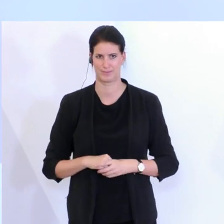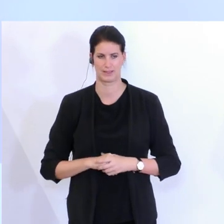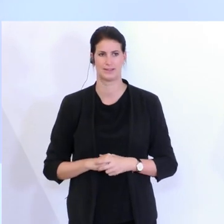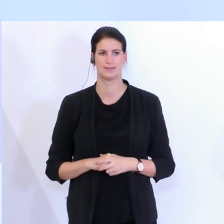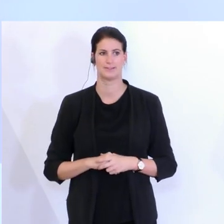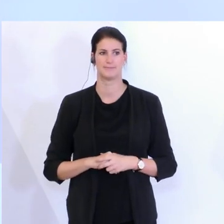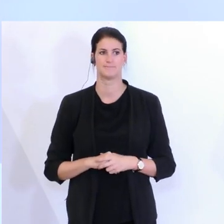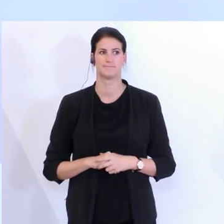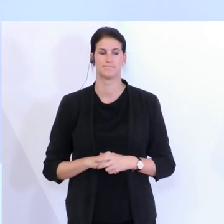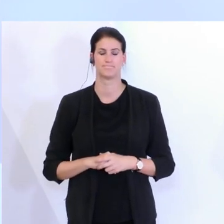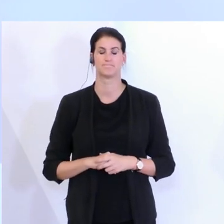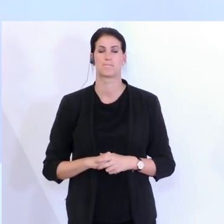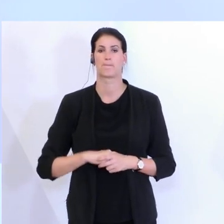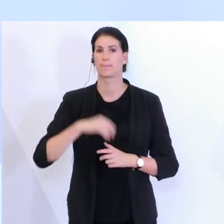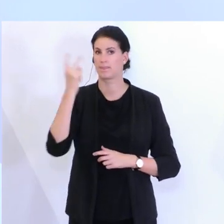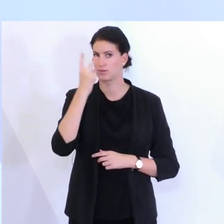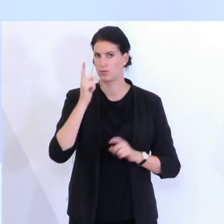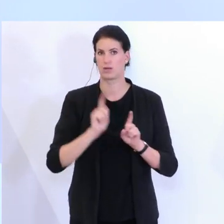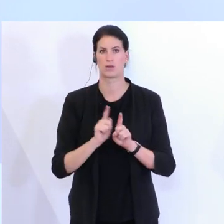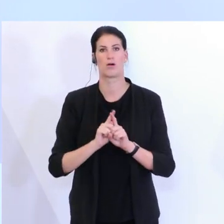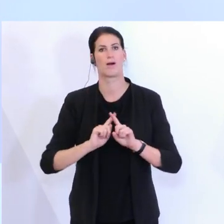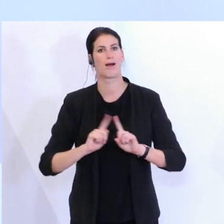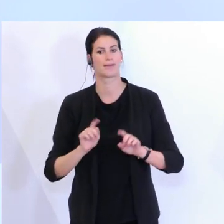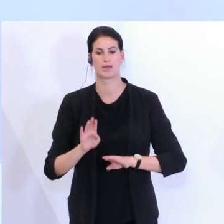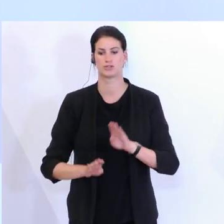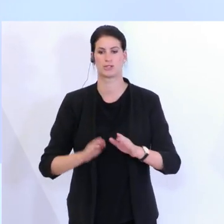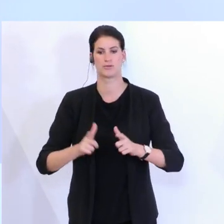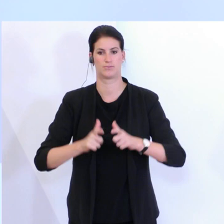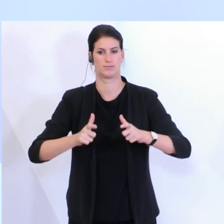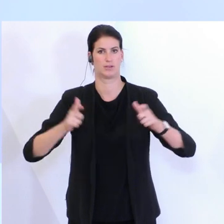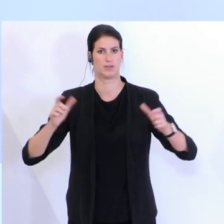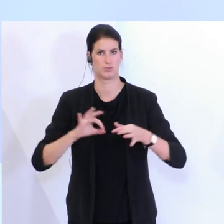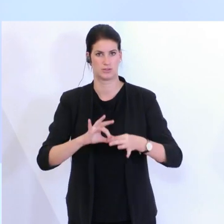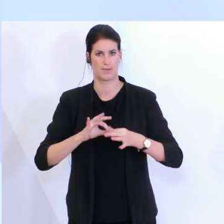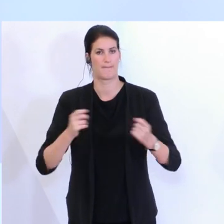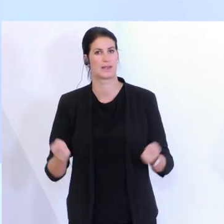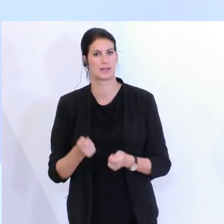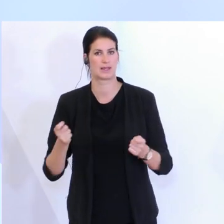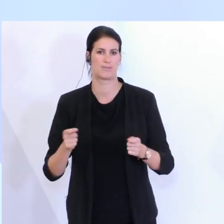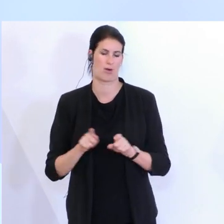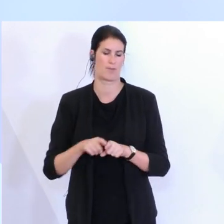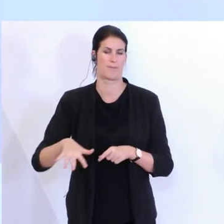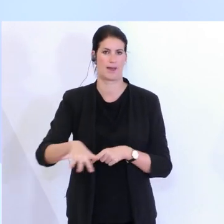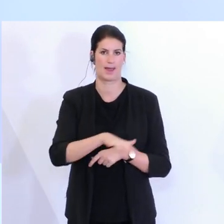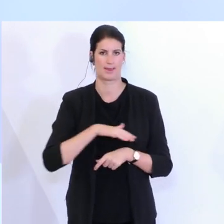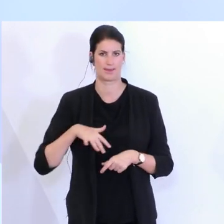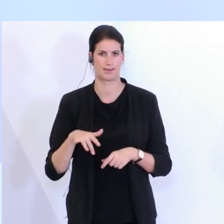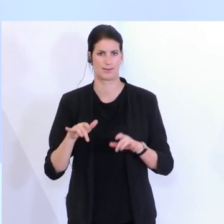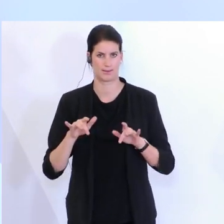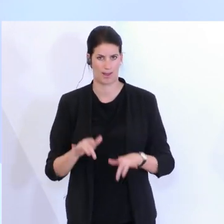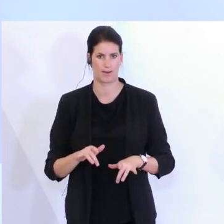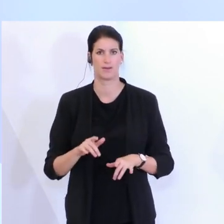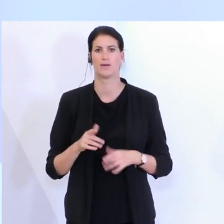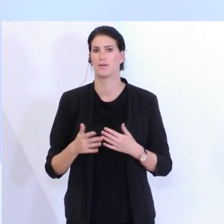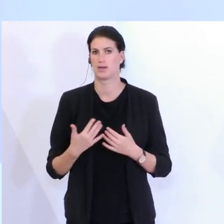Wir haben natürlich auch weitere Ausweitungsschritte für diese Betriebe bzw. für die gesamte Branche in Planung. Das